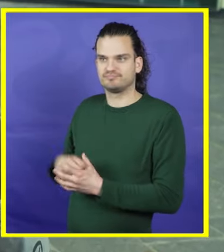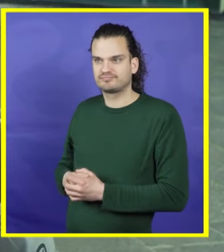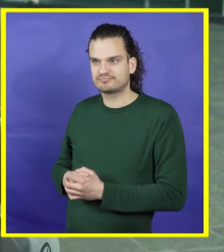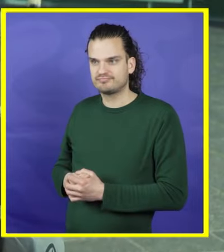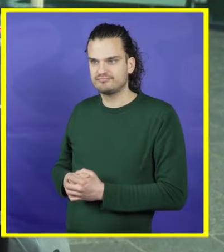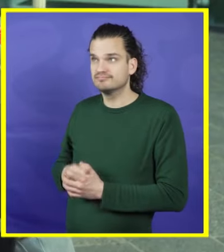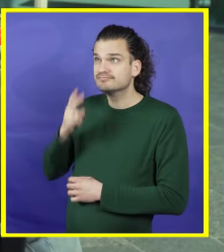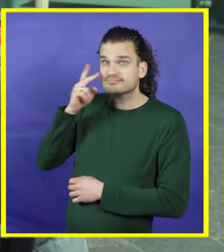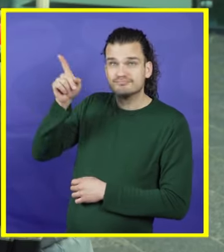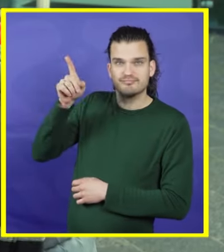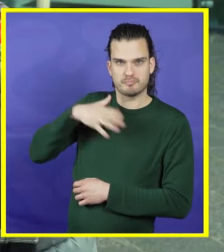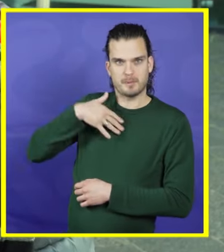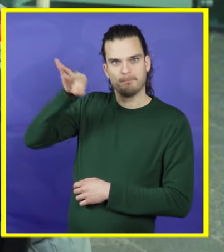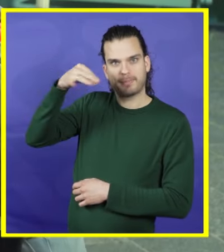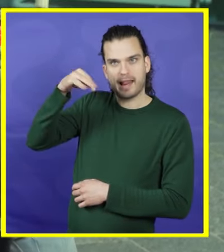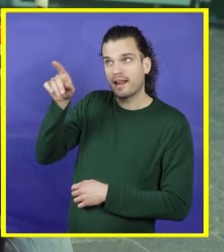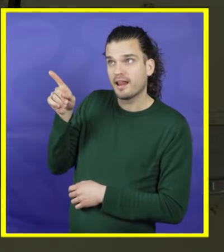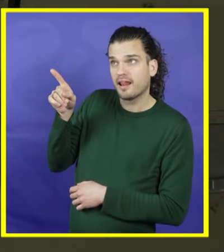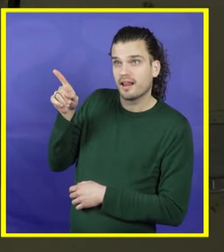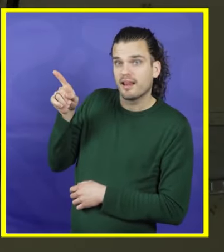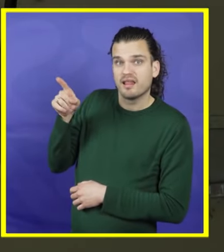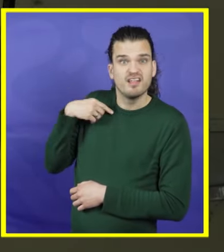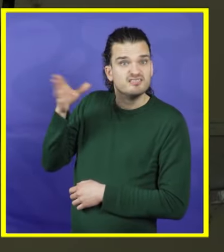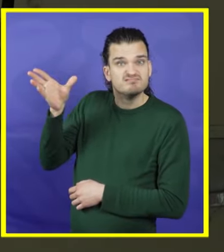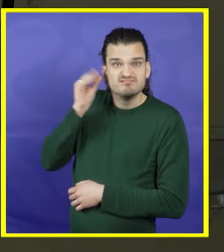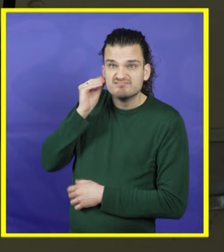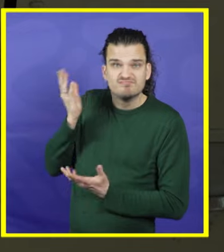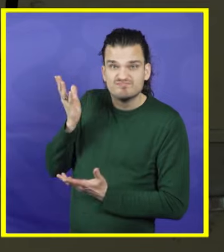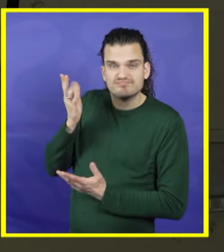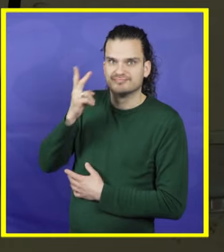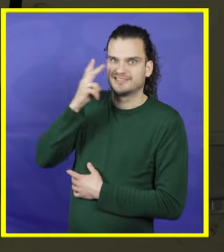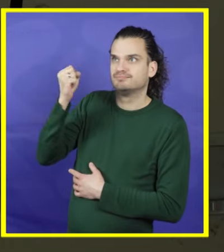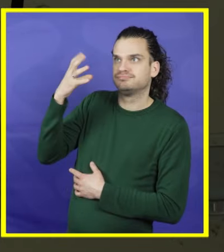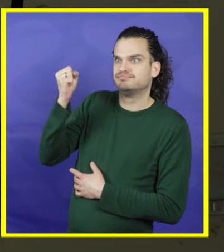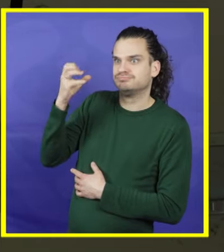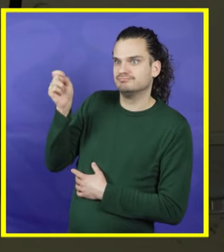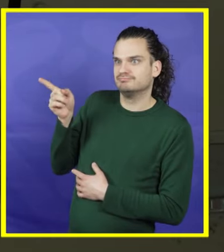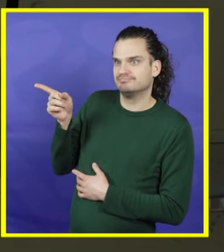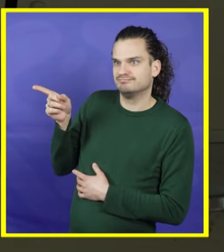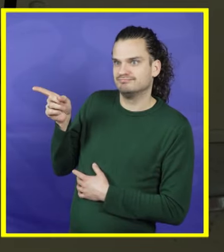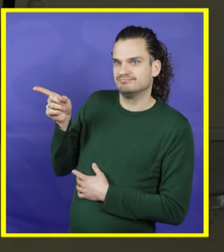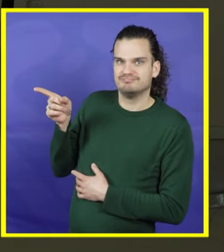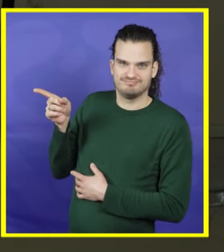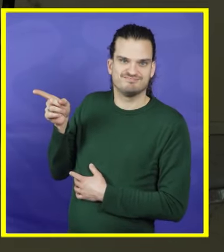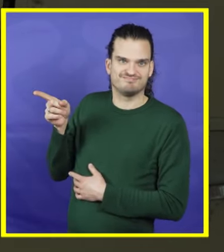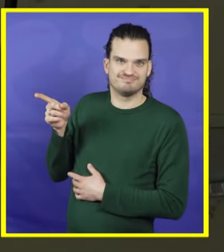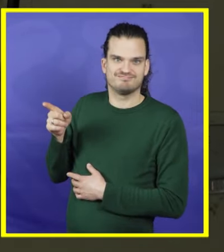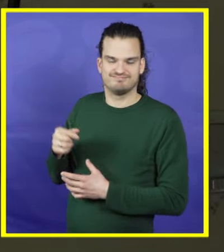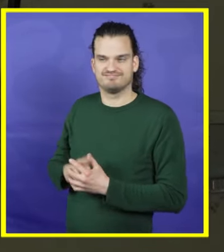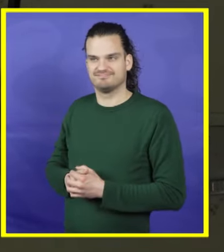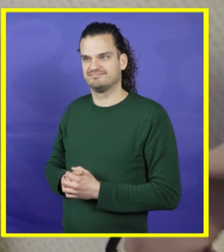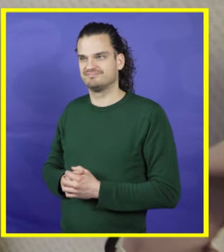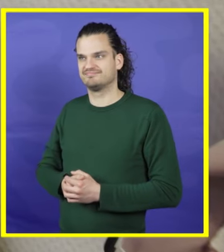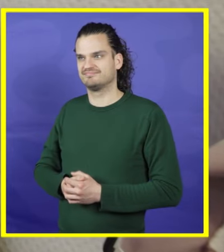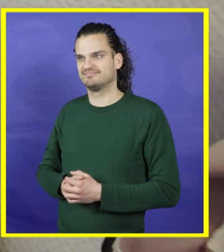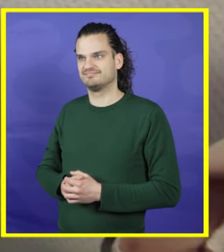Dit is mijn bel. Omdat ik dood ben, hoor ik de bel niet. Daarom is onze bel een